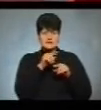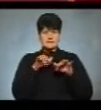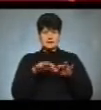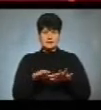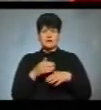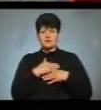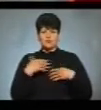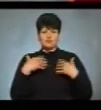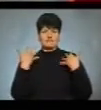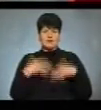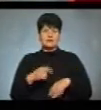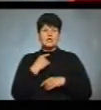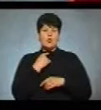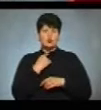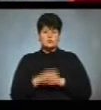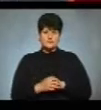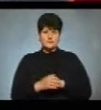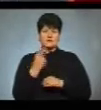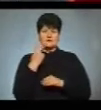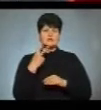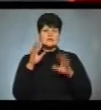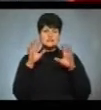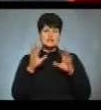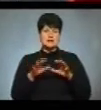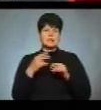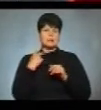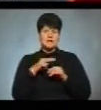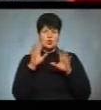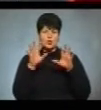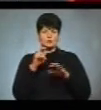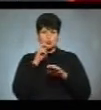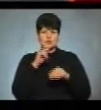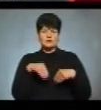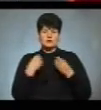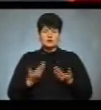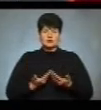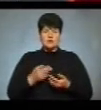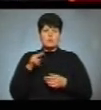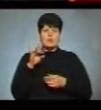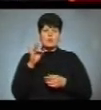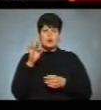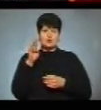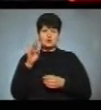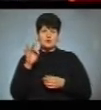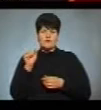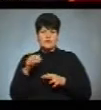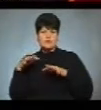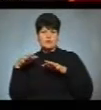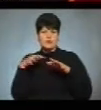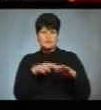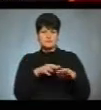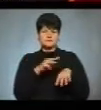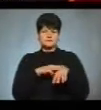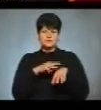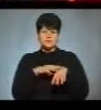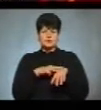втратити голос. Дві статті Кримінального кодексу України інкримінують жителю Прошуводі, якого звинувачують в нападі на правоохоронця,